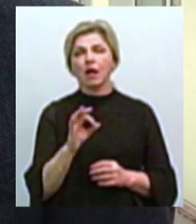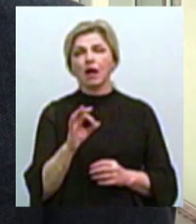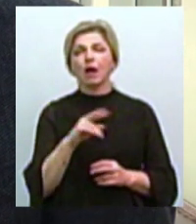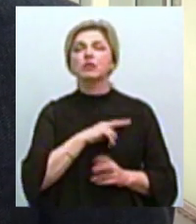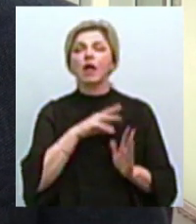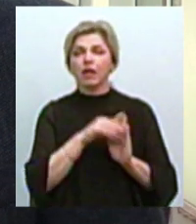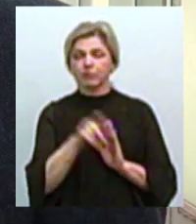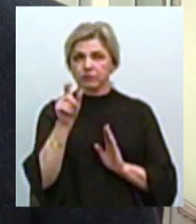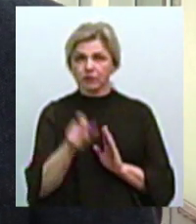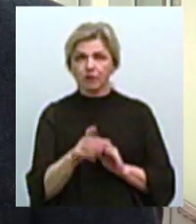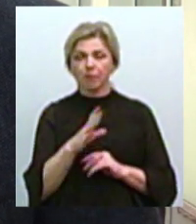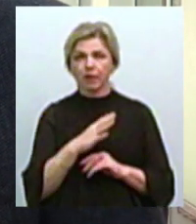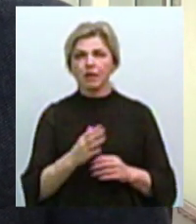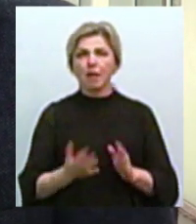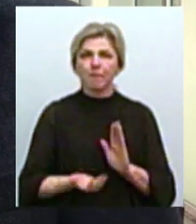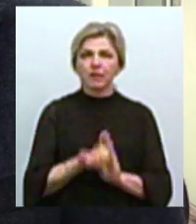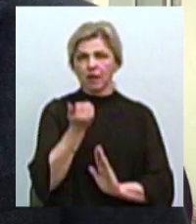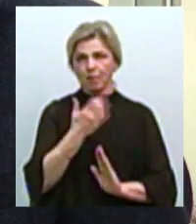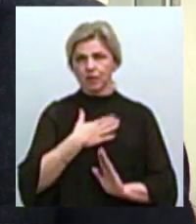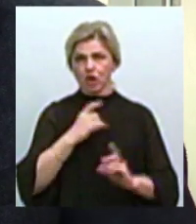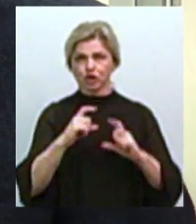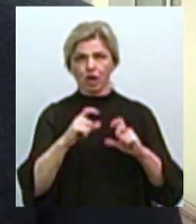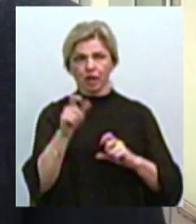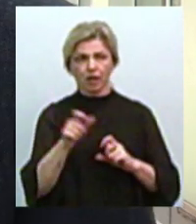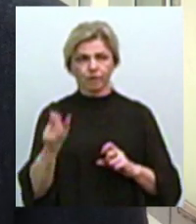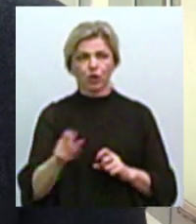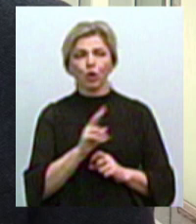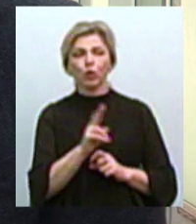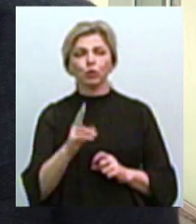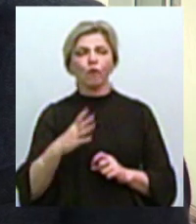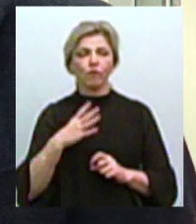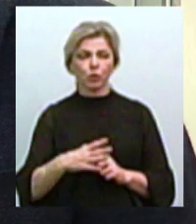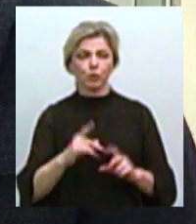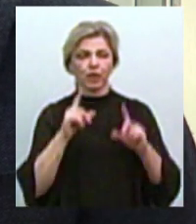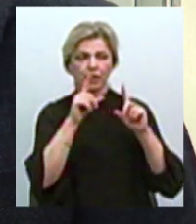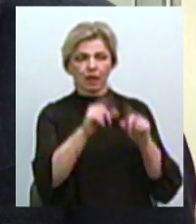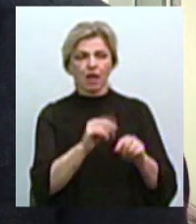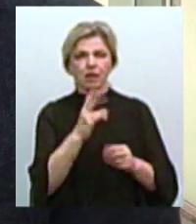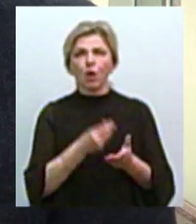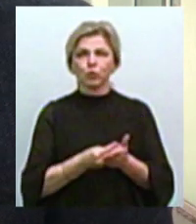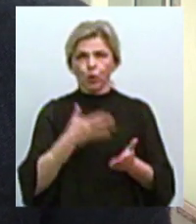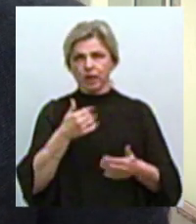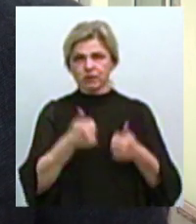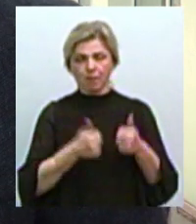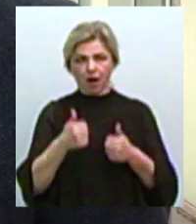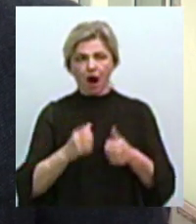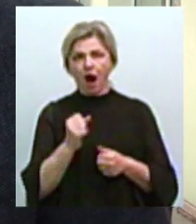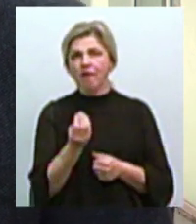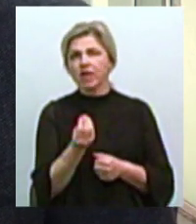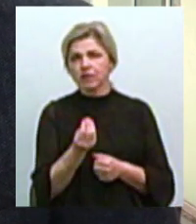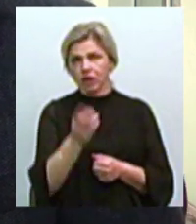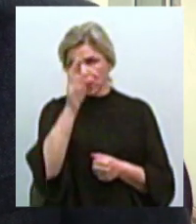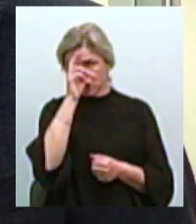шахистів, які вимушені, мусили їхати на дорогі змагання, а фінансові підтримки